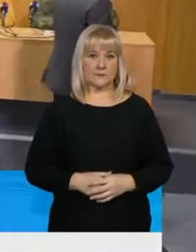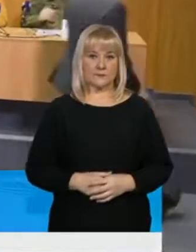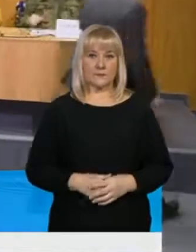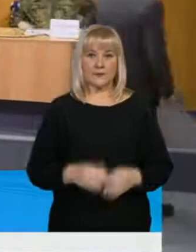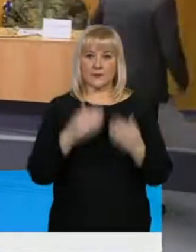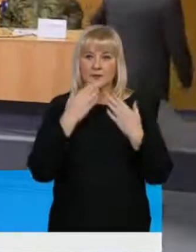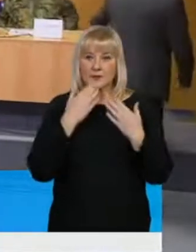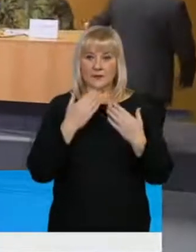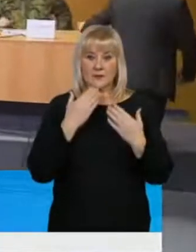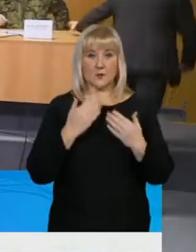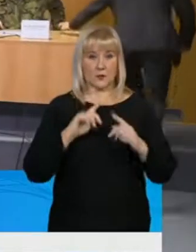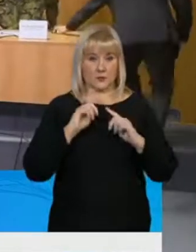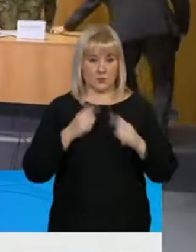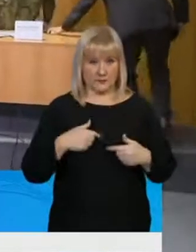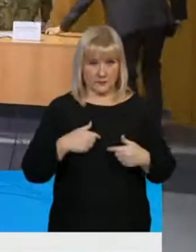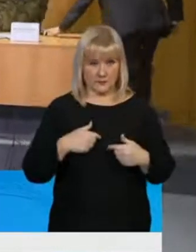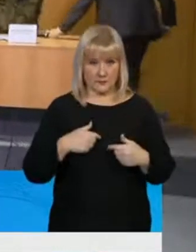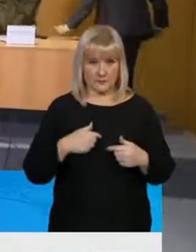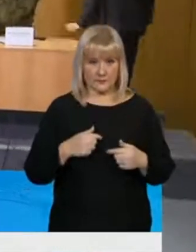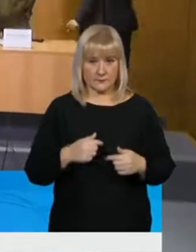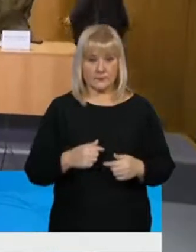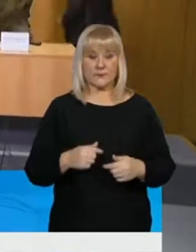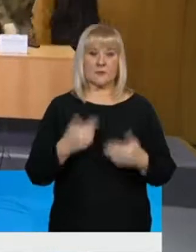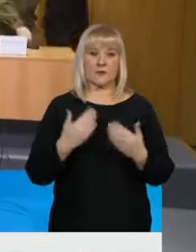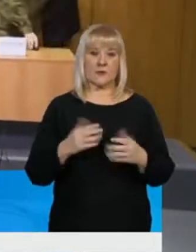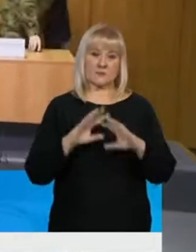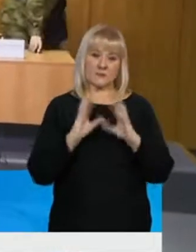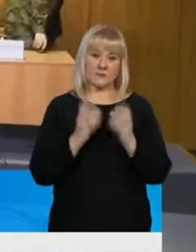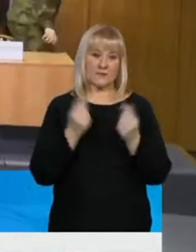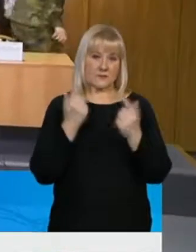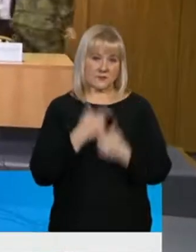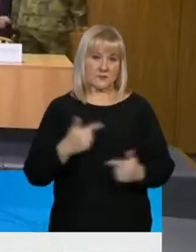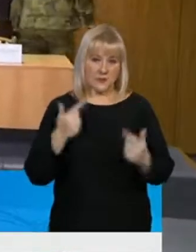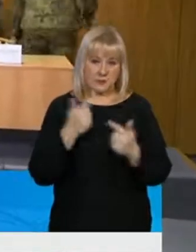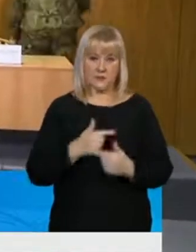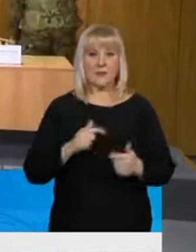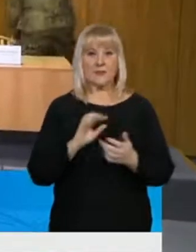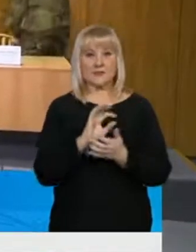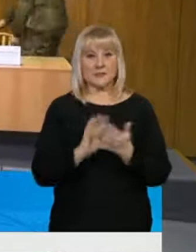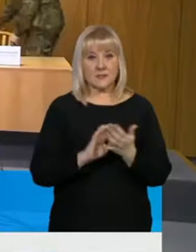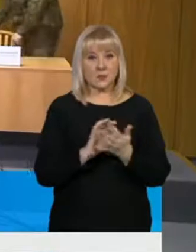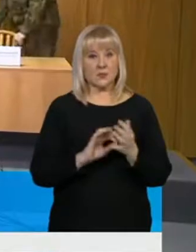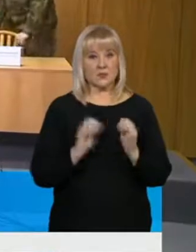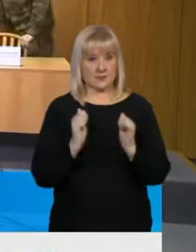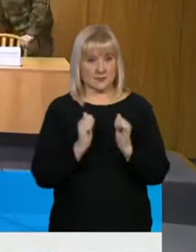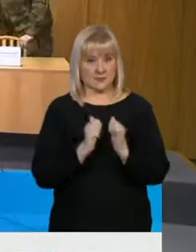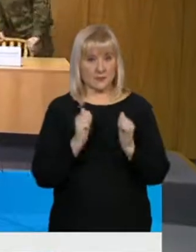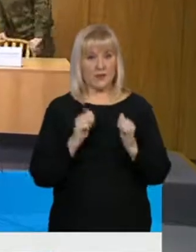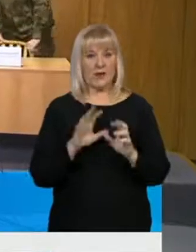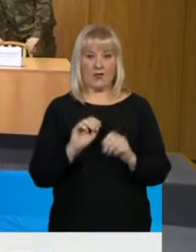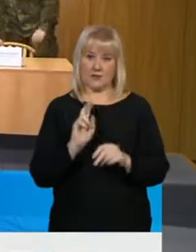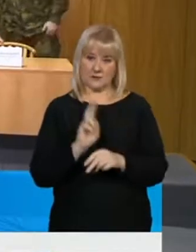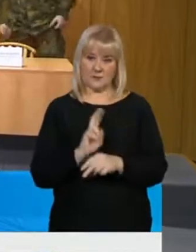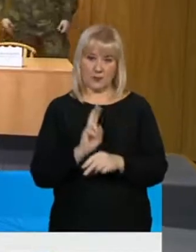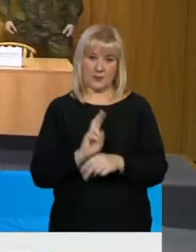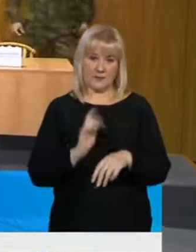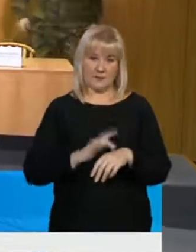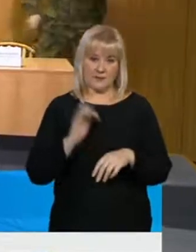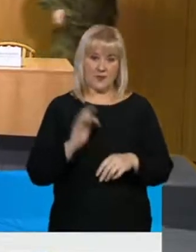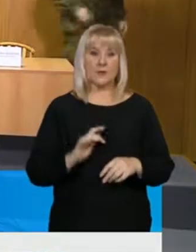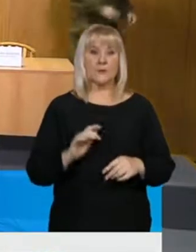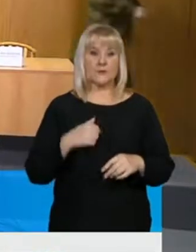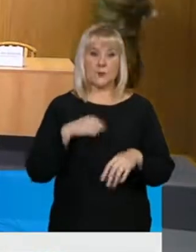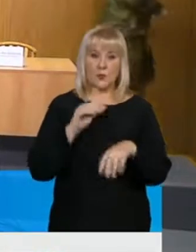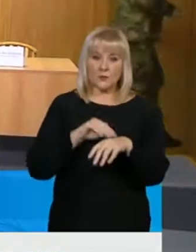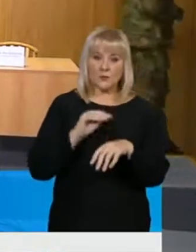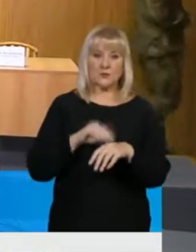Děkuji panu profesorovi, když bych měl zhrnout, pak řeknu, že situace je stabilizovaná, ale křehká. Zdůrazním,